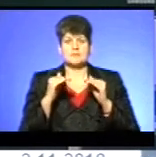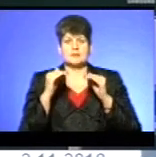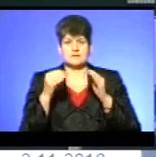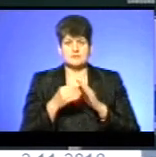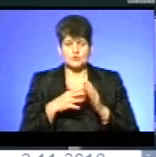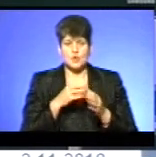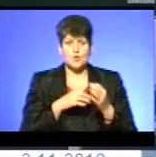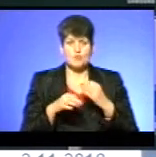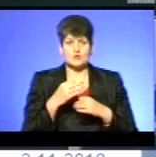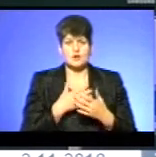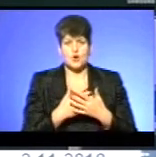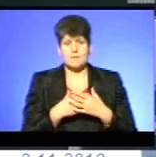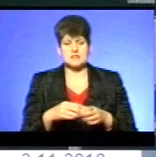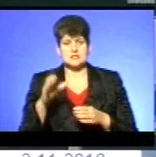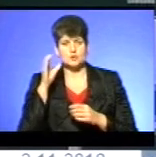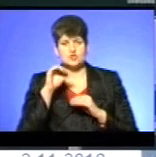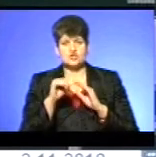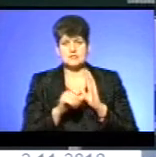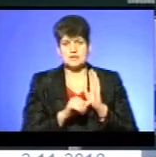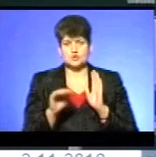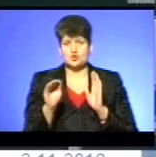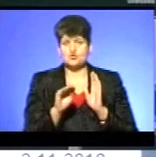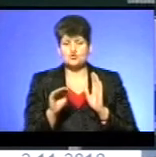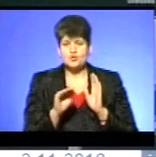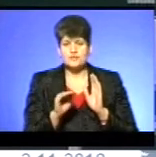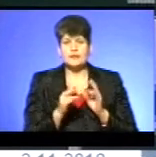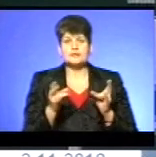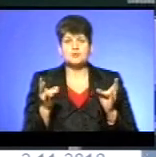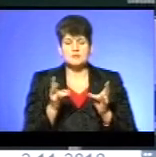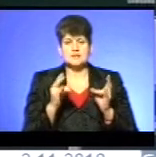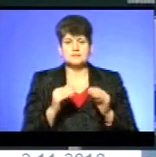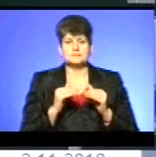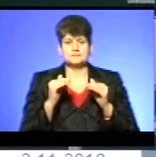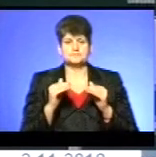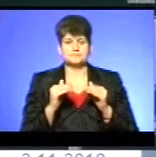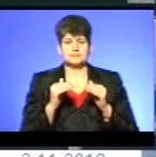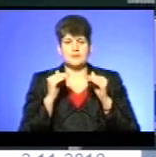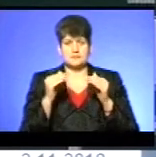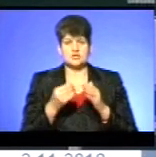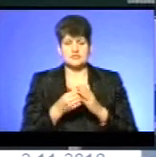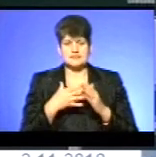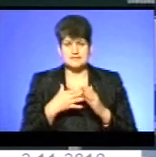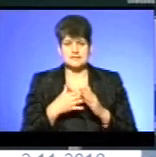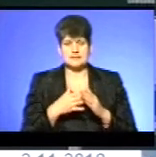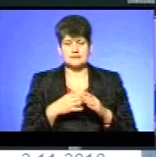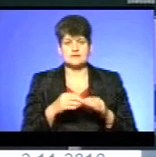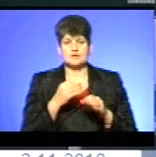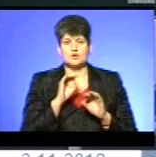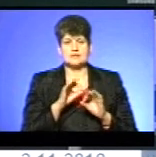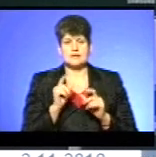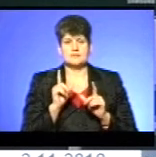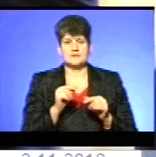обговорювали на громадських слуханнях 16 жовтня. Необхідність підняття цін перевізники подали так.